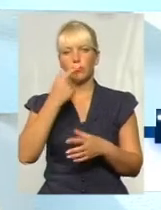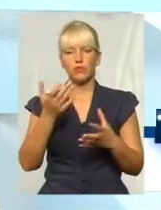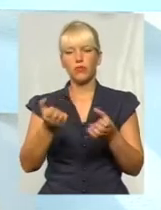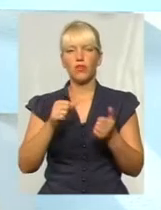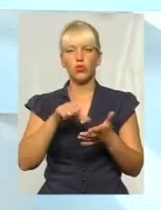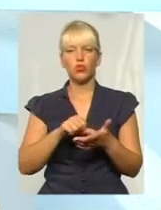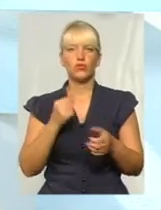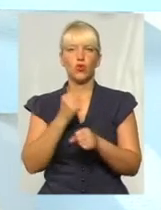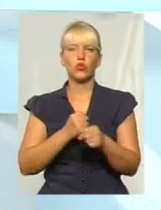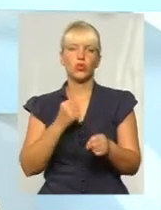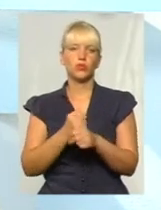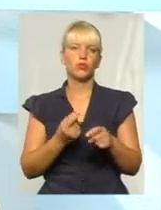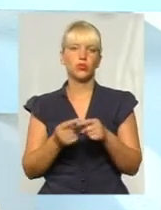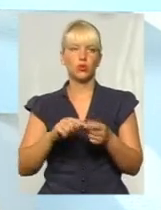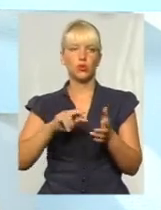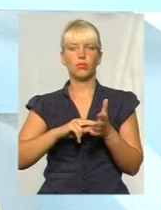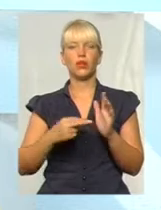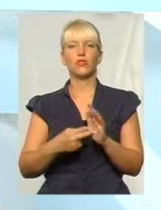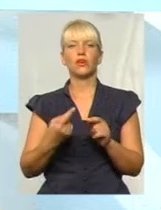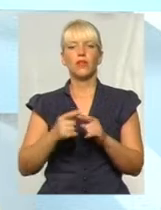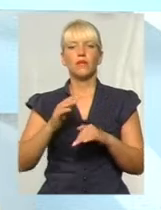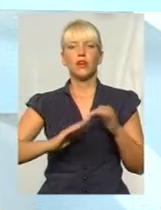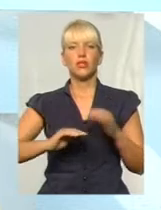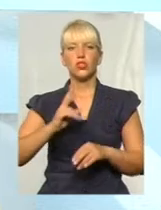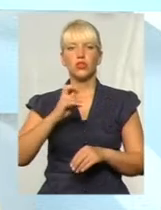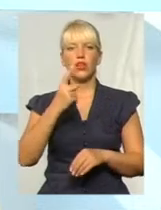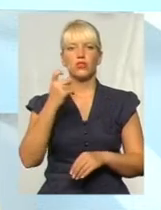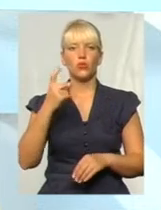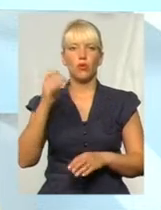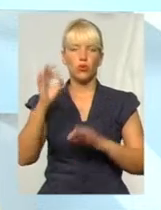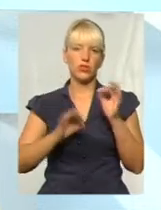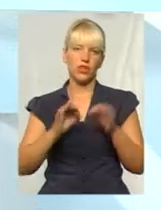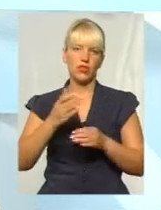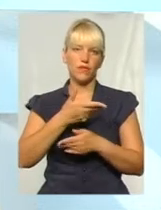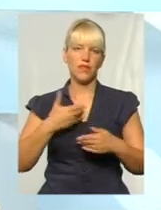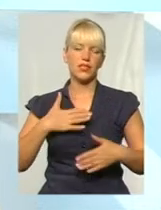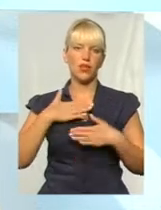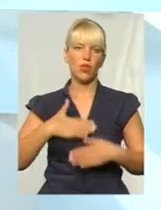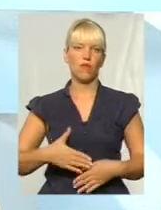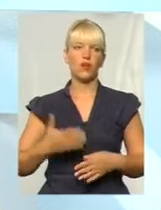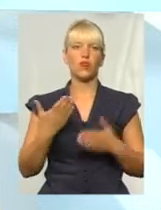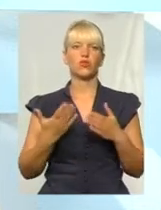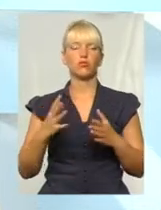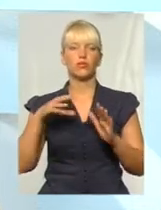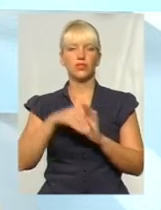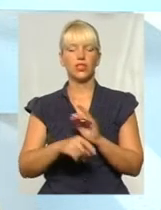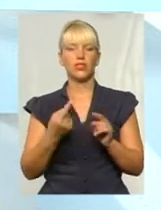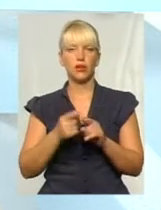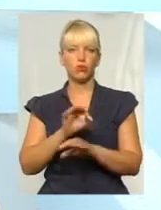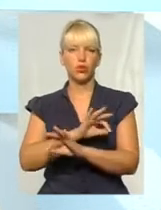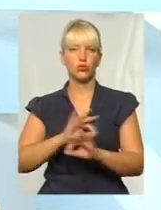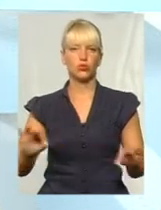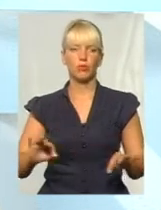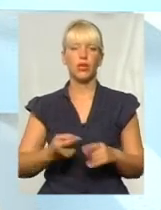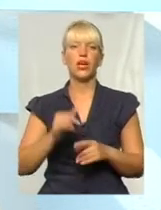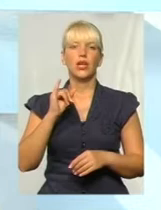розробці цього плану, і він практично на 100% нас задовільняє цей план, якщо він буде втілений – це супер. І